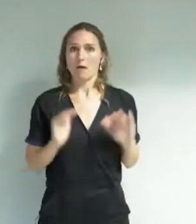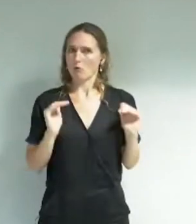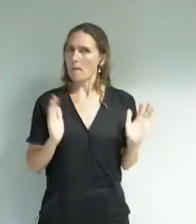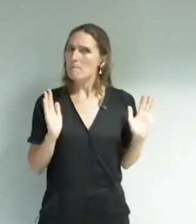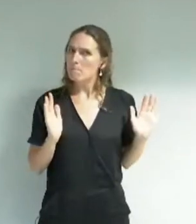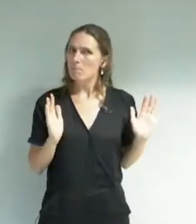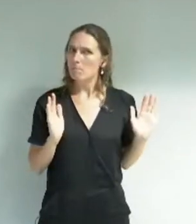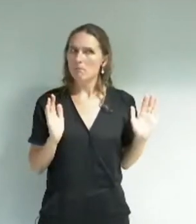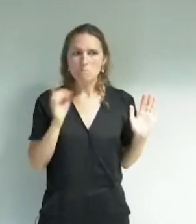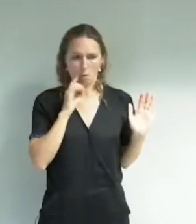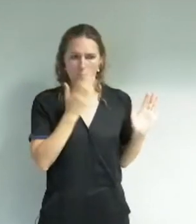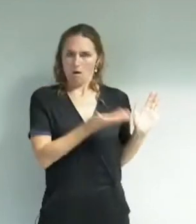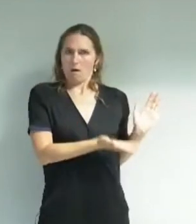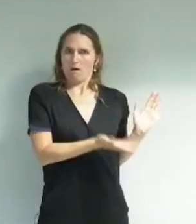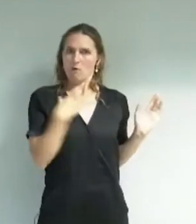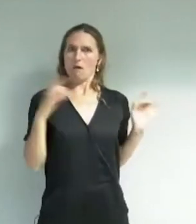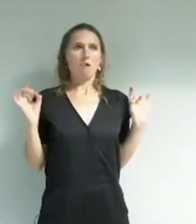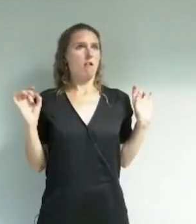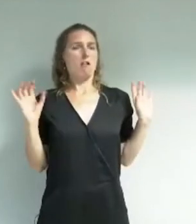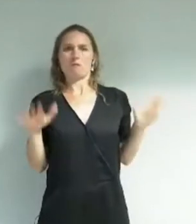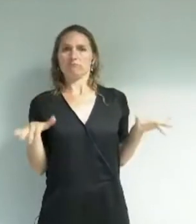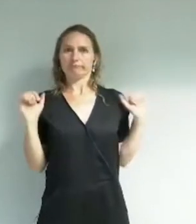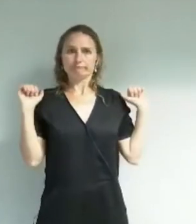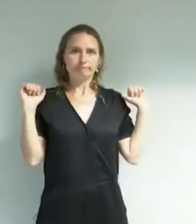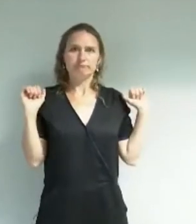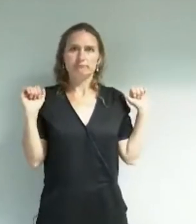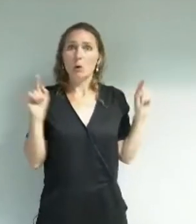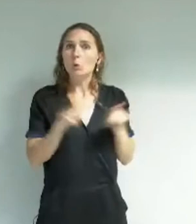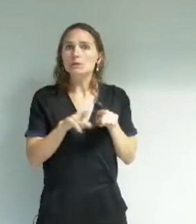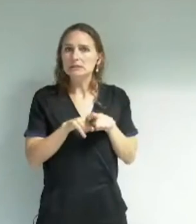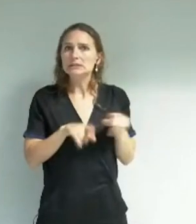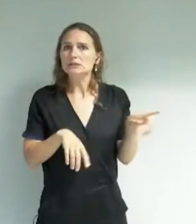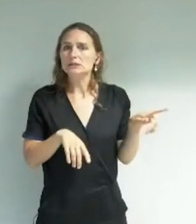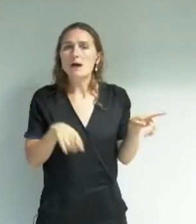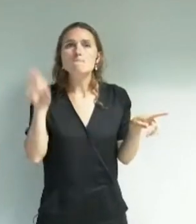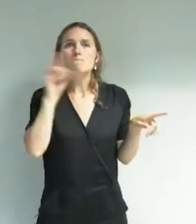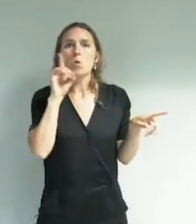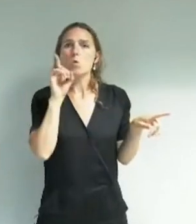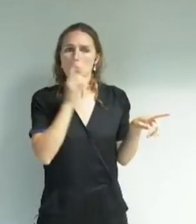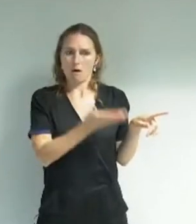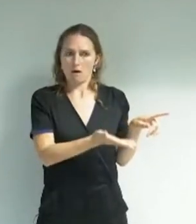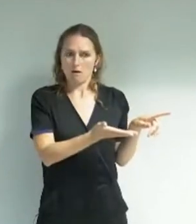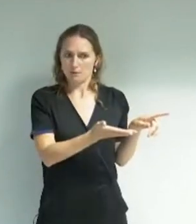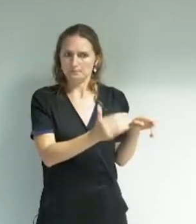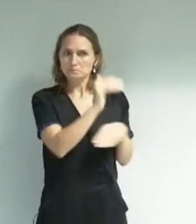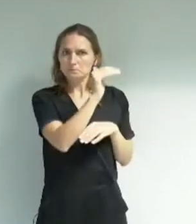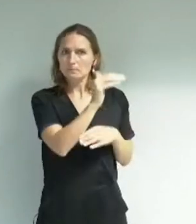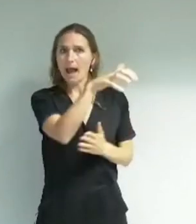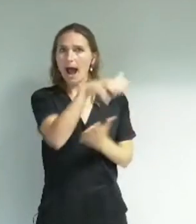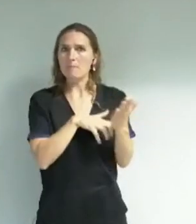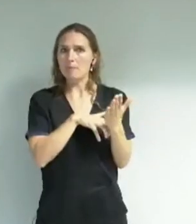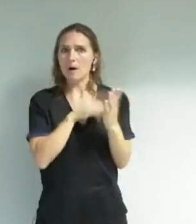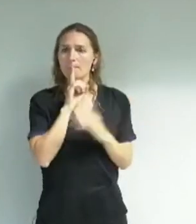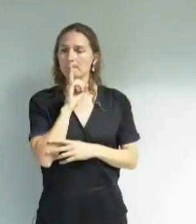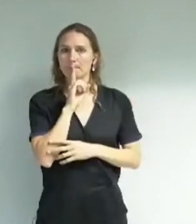pourquoi n'avoir rien fait, mais surtout, M. le maire, pourquoi avoir caché ce rapport au